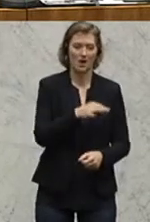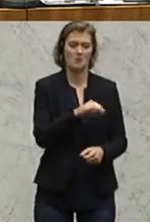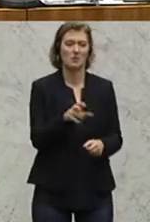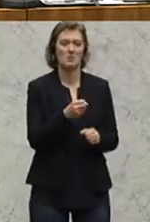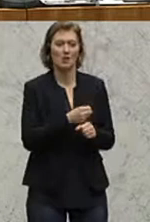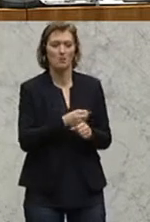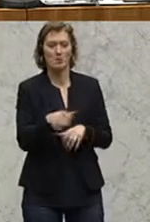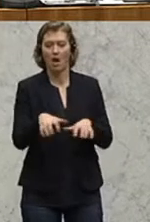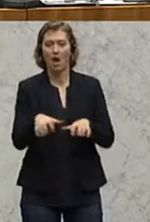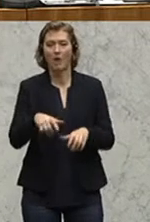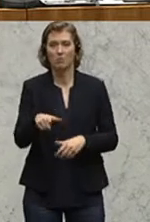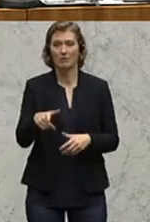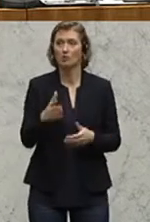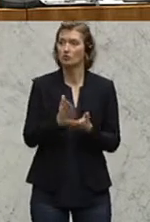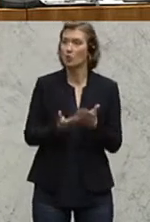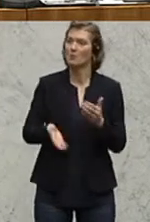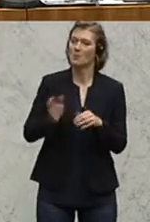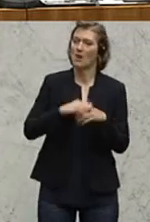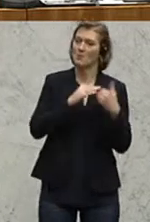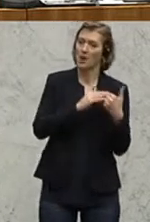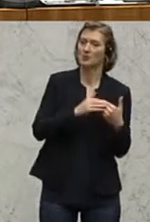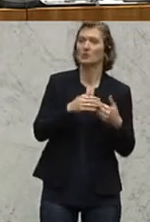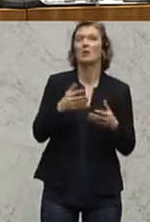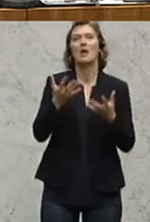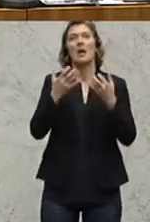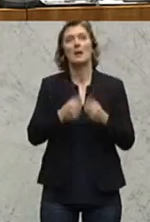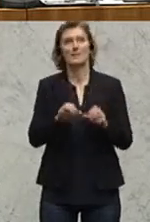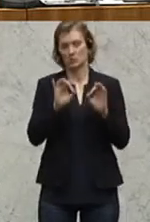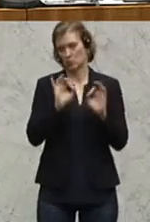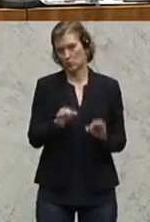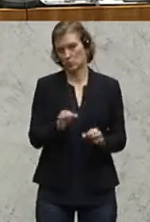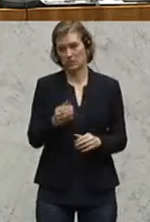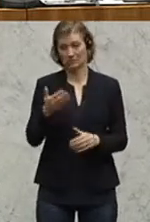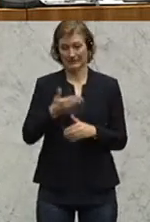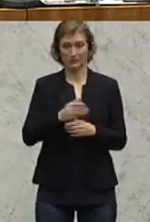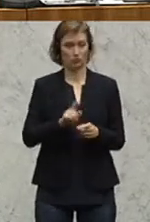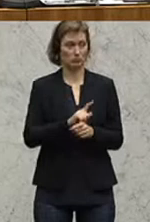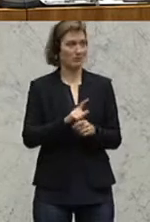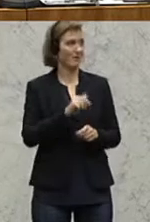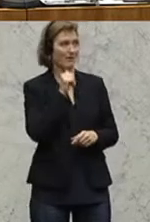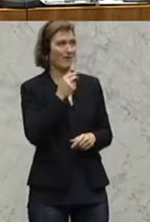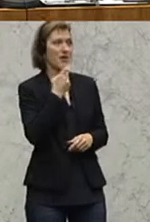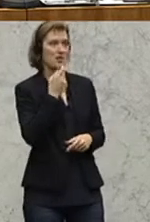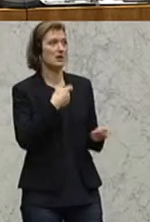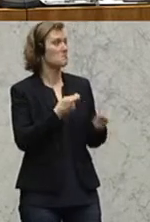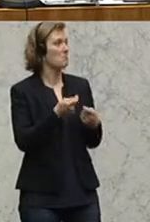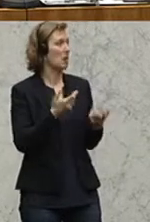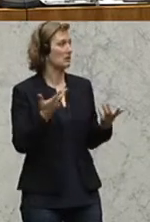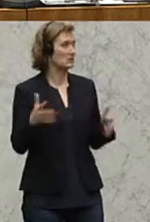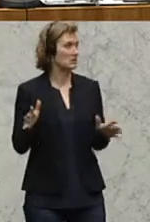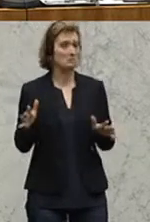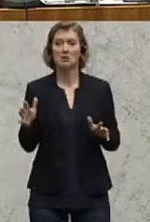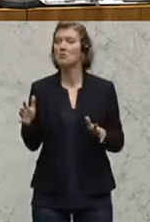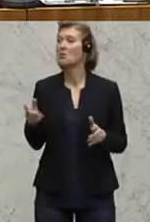und Arbeiter ist überhaupt nicht mehr übrig geblieben. Das zum Ersten. Wir haben in der Zwischenzeit keinen Energiemarkt mehr, keine